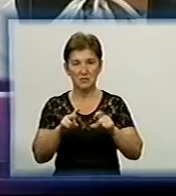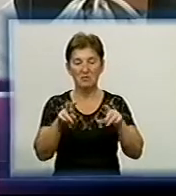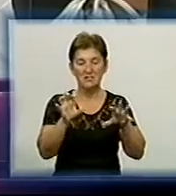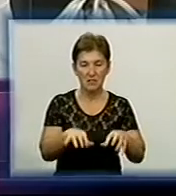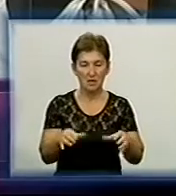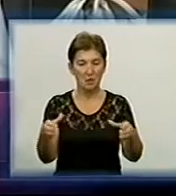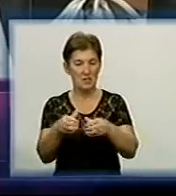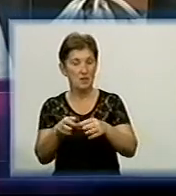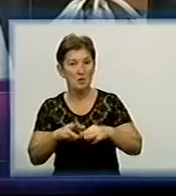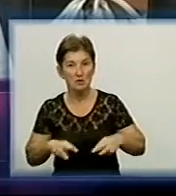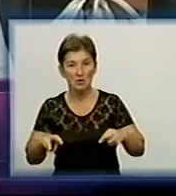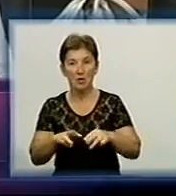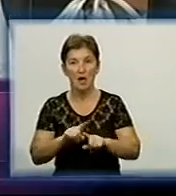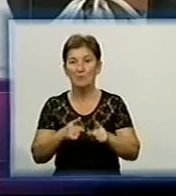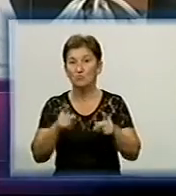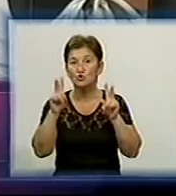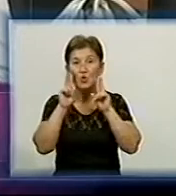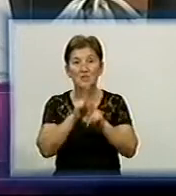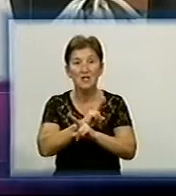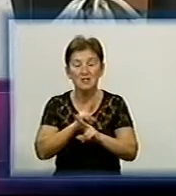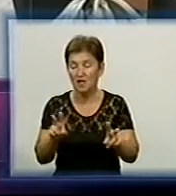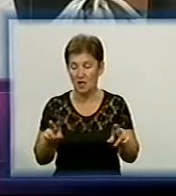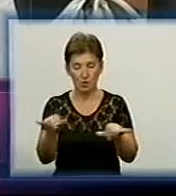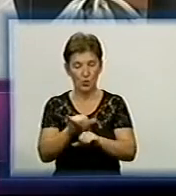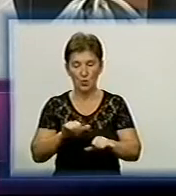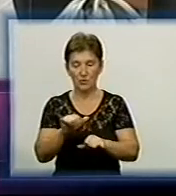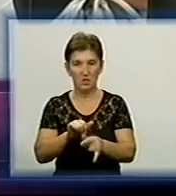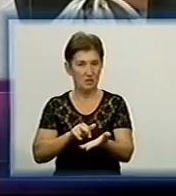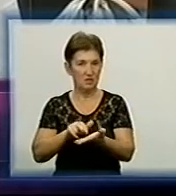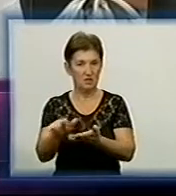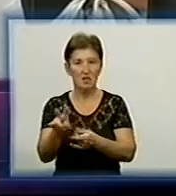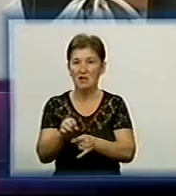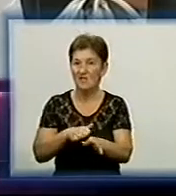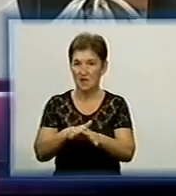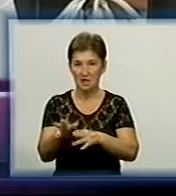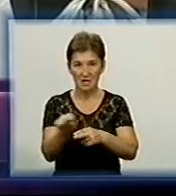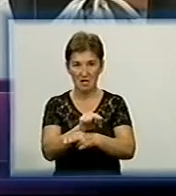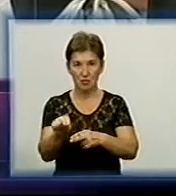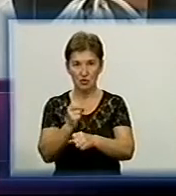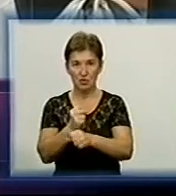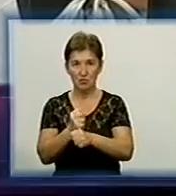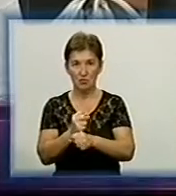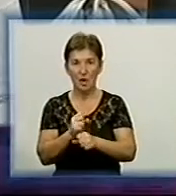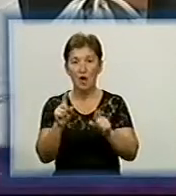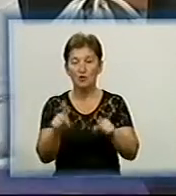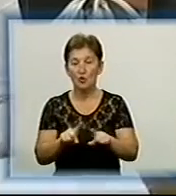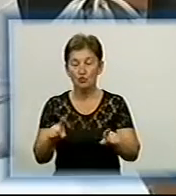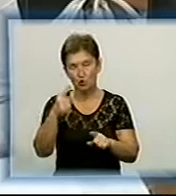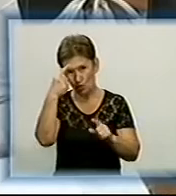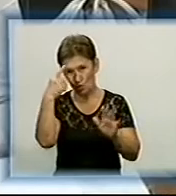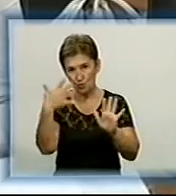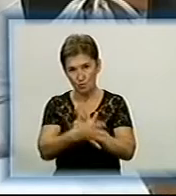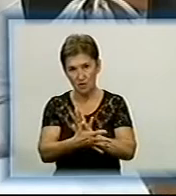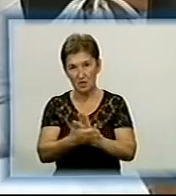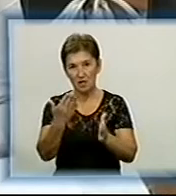до кабінету міністрів Ні тому, що не знають, куди їм треба з цією заявкою йти на виконання ремонтних робіт А тому, що розуміють, що якщо